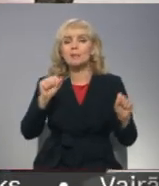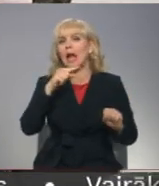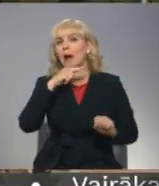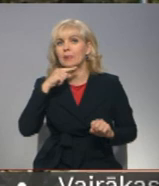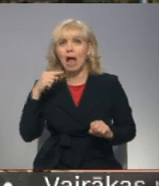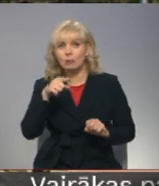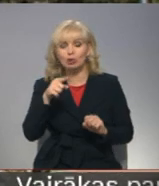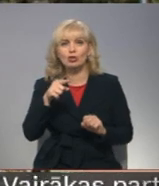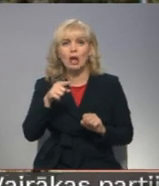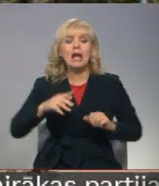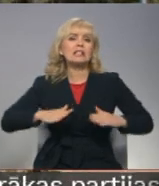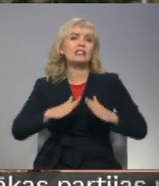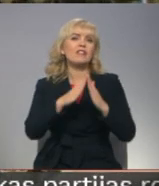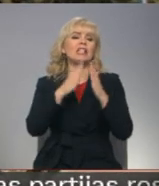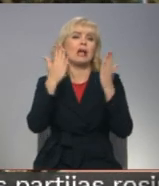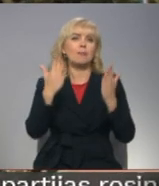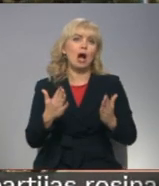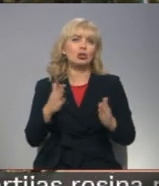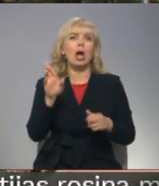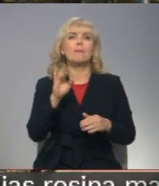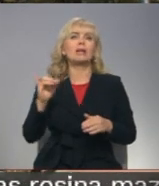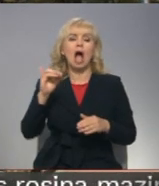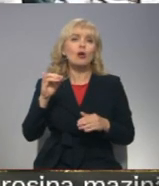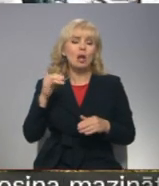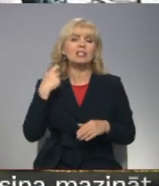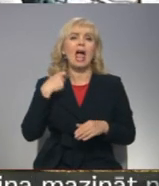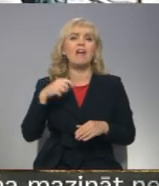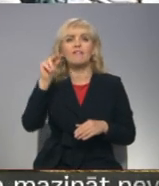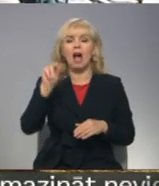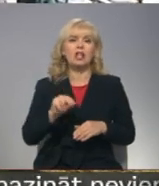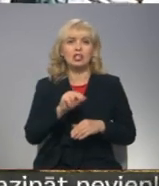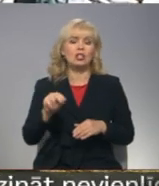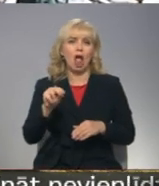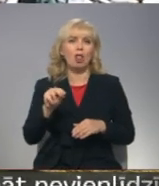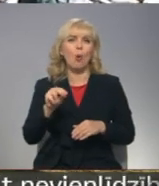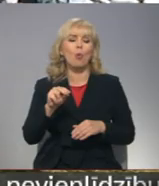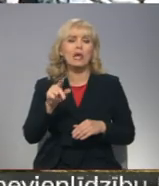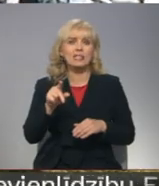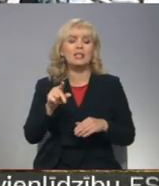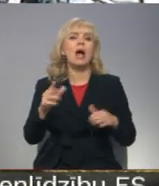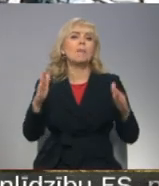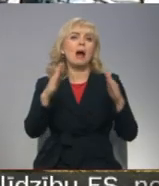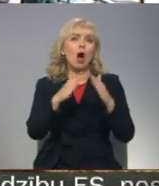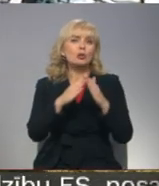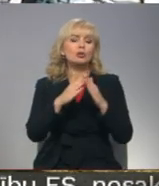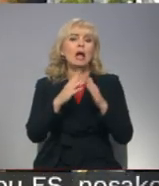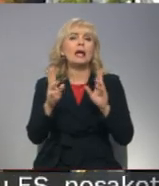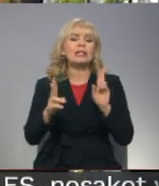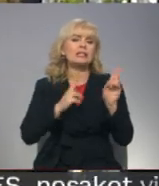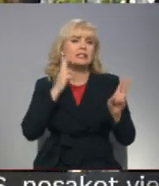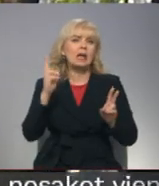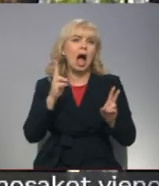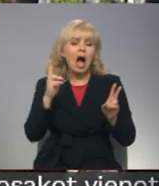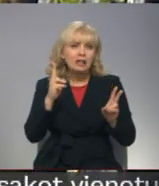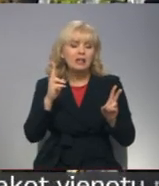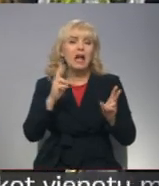Svinīgajā piemiņas pasākumā pie priekulis evaņģēliski luteriskās baznīcas skand kara vīru dziesmas un kopīgi pārlapotas